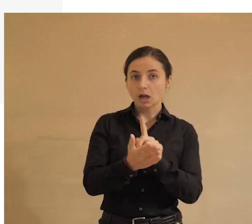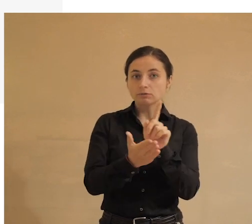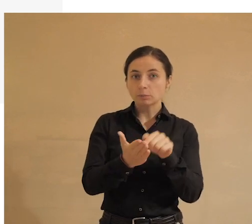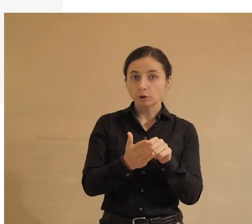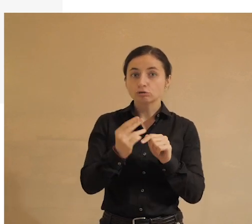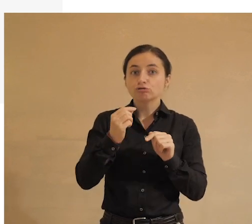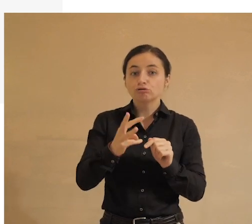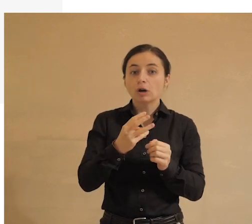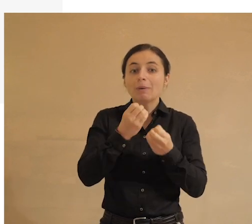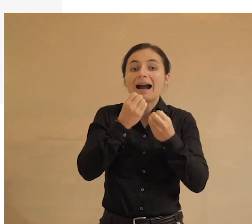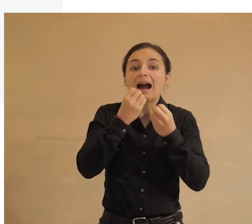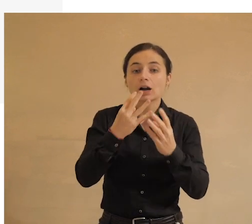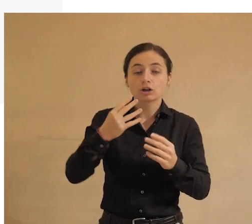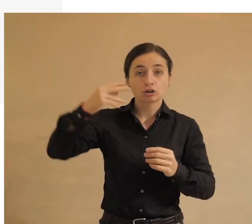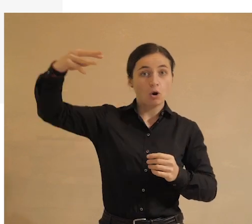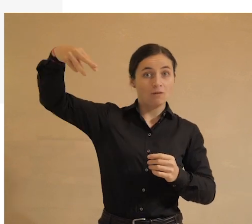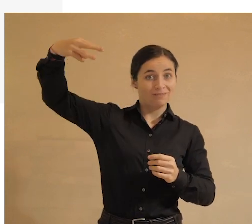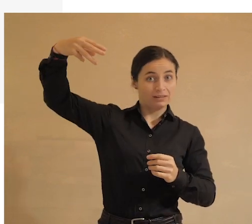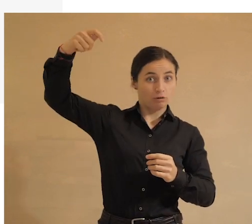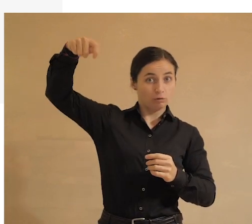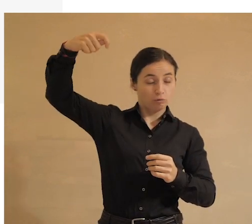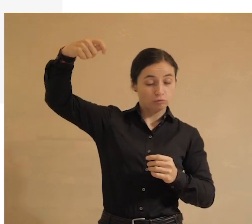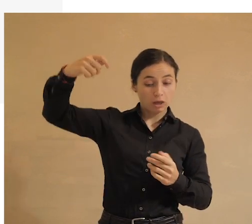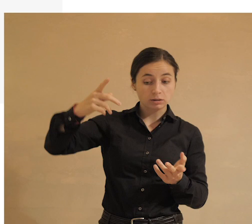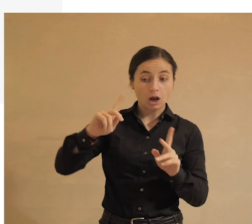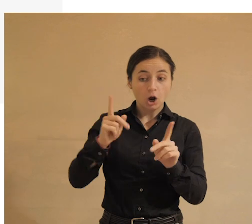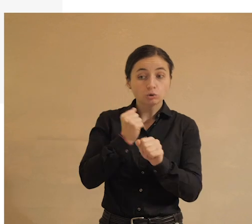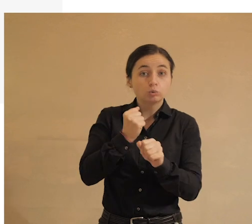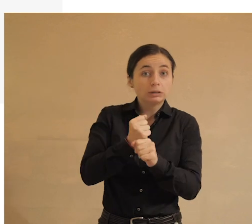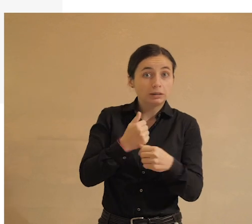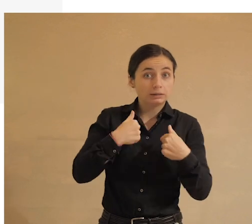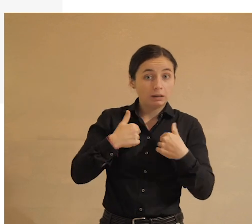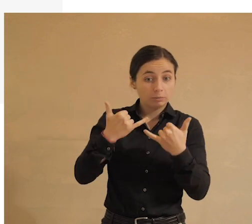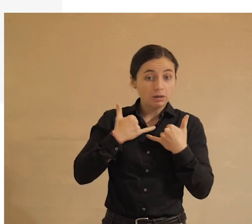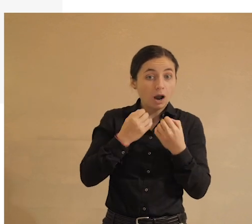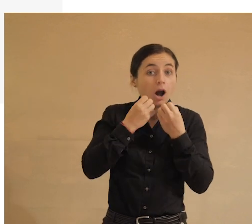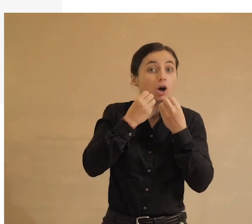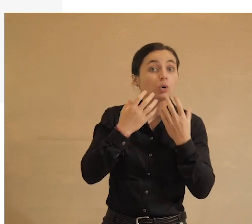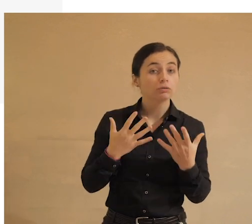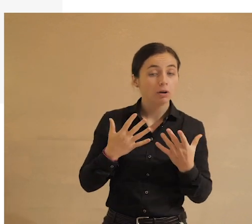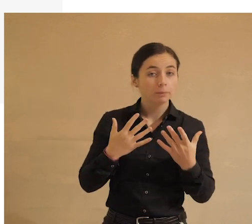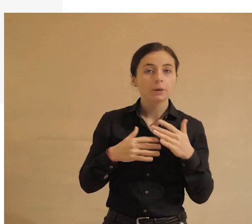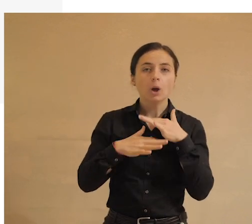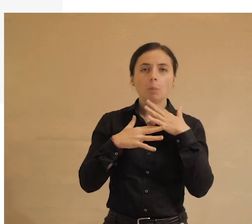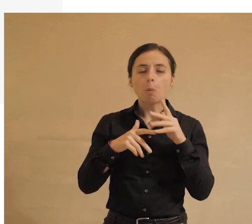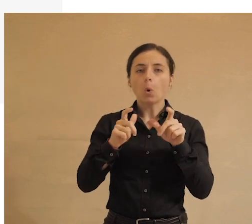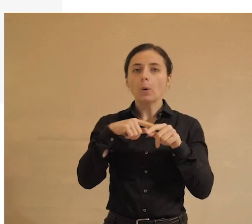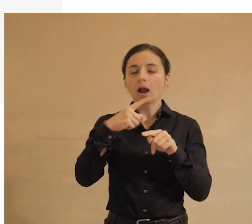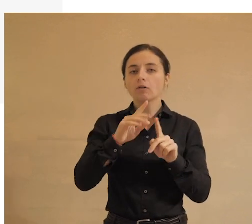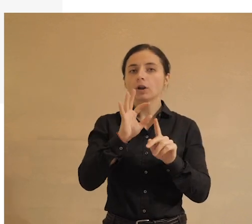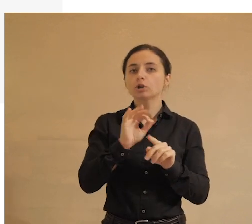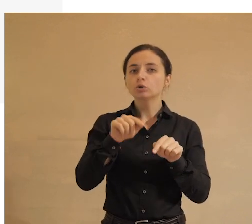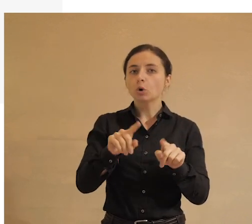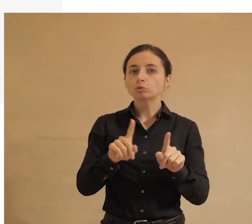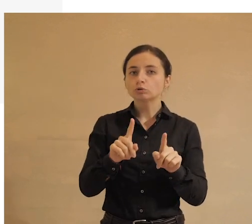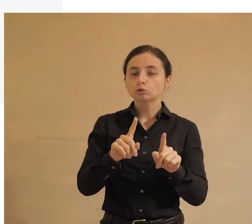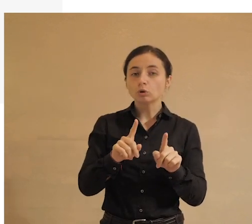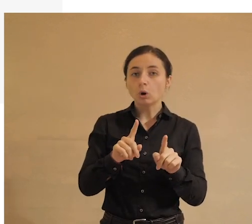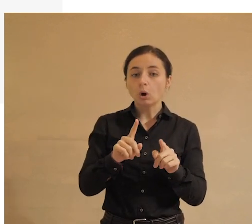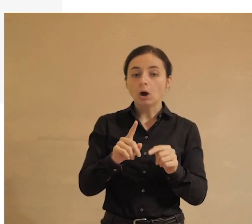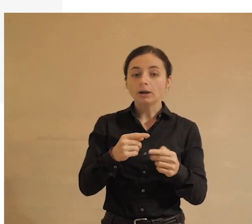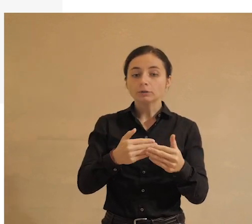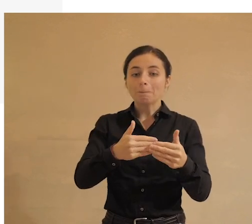вам хорошо видеонаблюдение, что оно для вас такого делает, большинство людей говорит о том, что оно